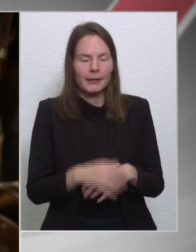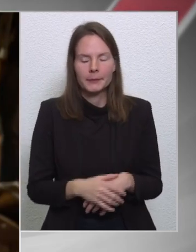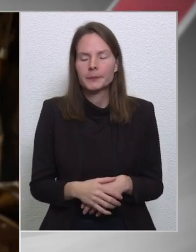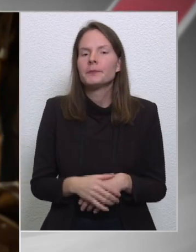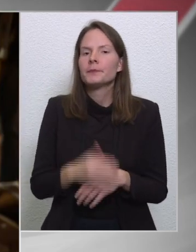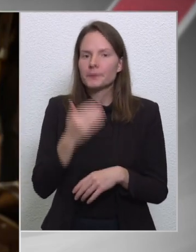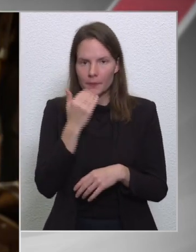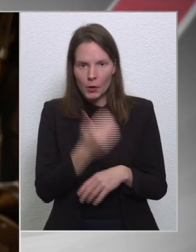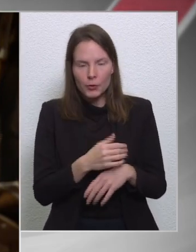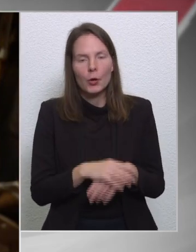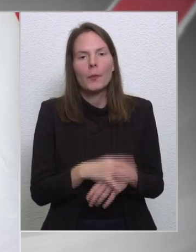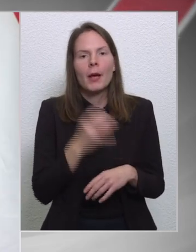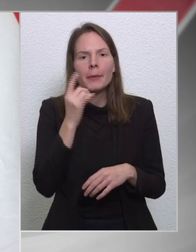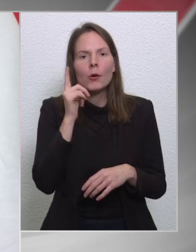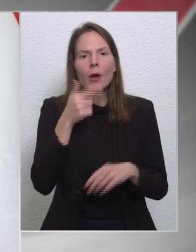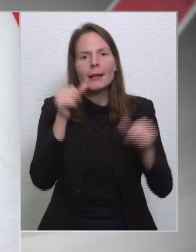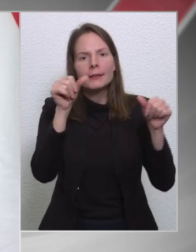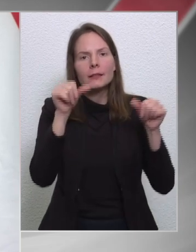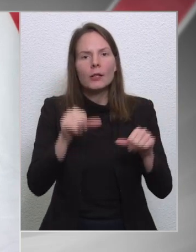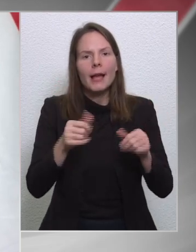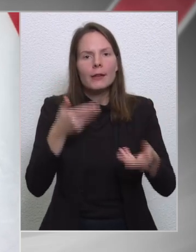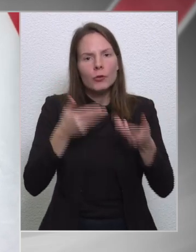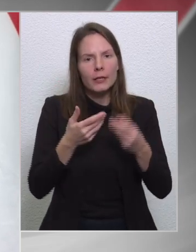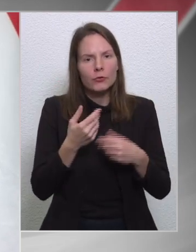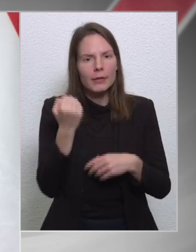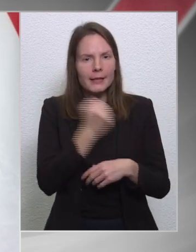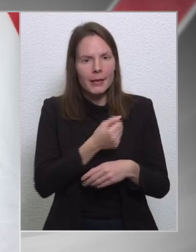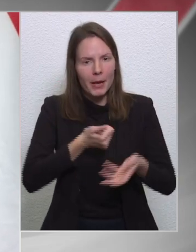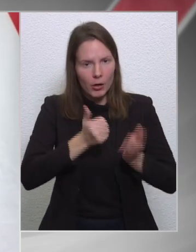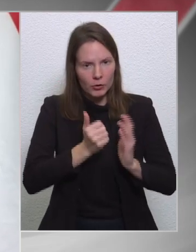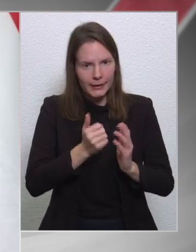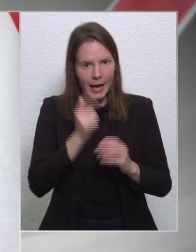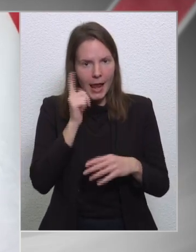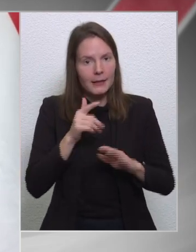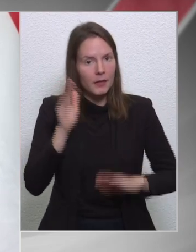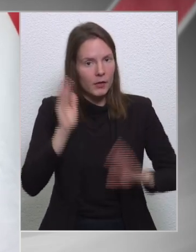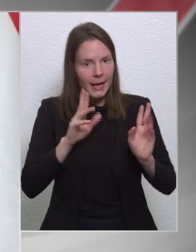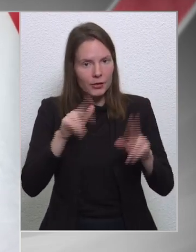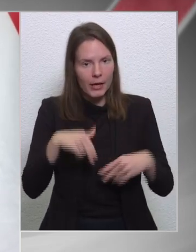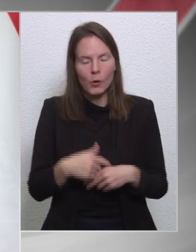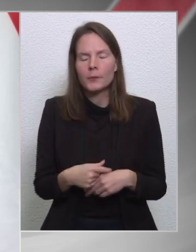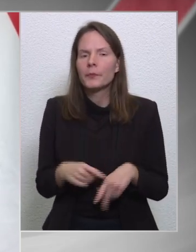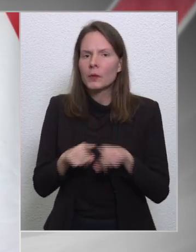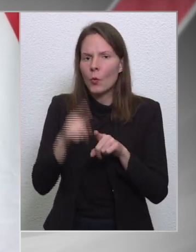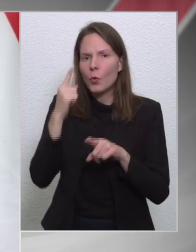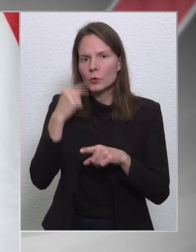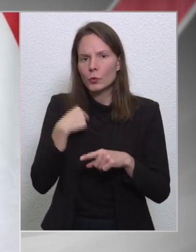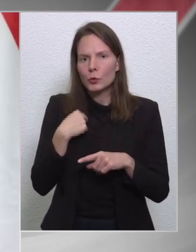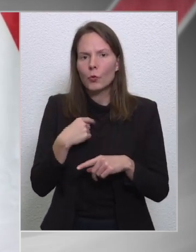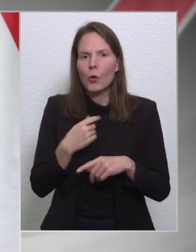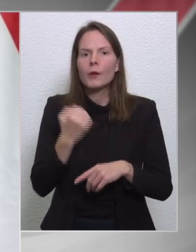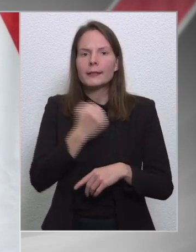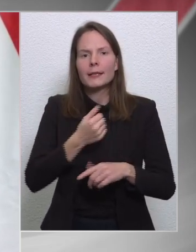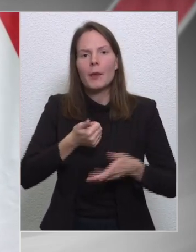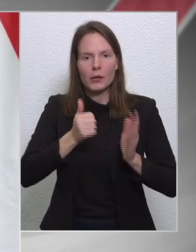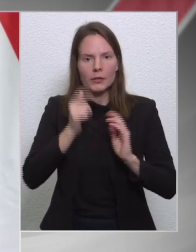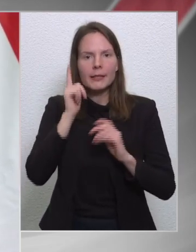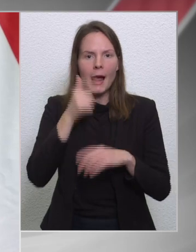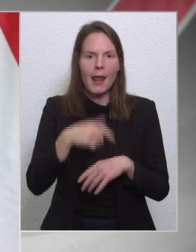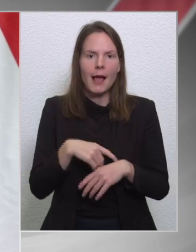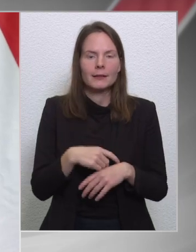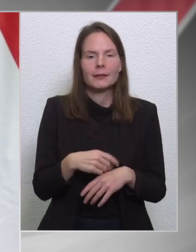a tanácsülés? December 6-án szavaznak-e erről, lehet-e már tudni? Úgy tudjuk, hogy december 6-án lesz egy ECOFIN, és most azt